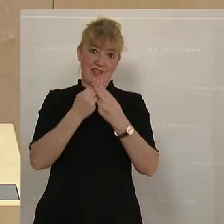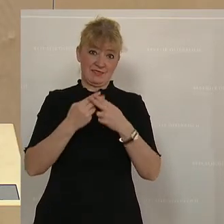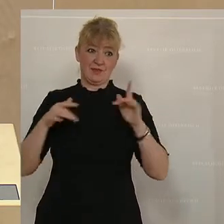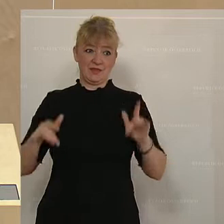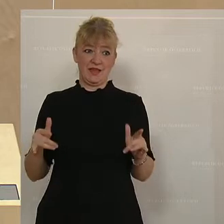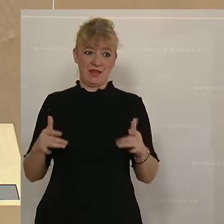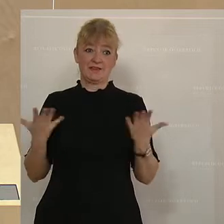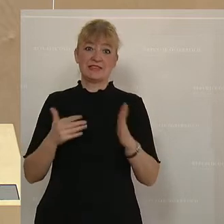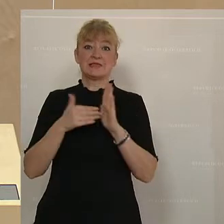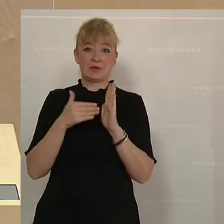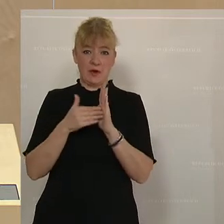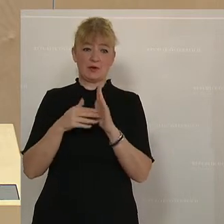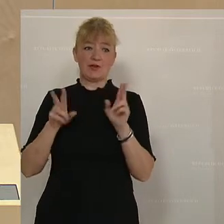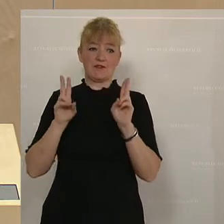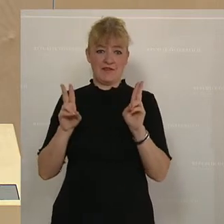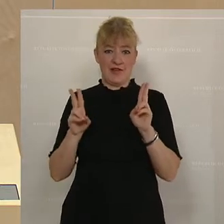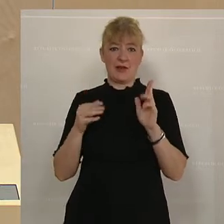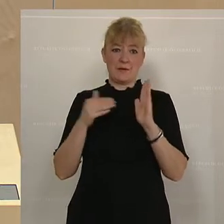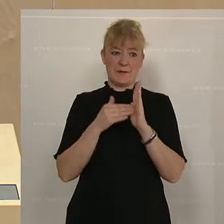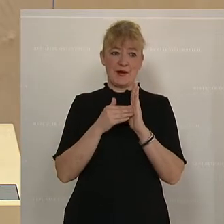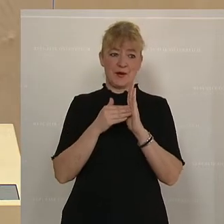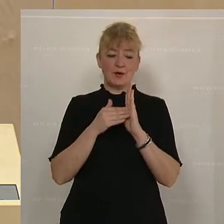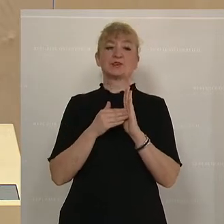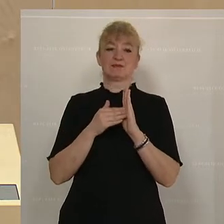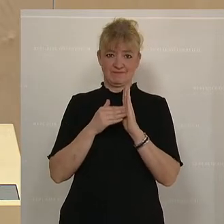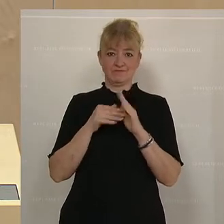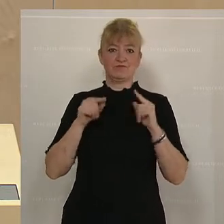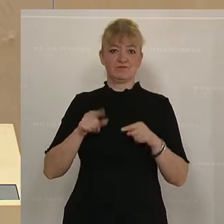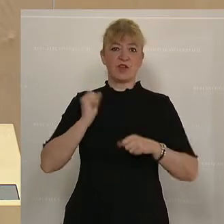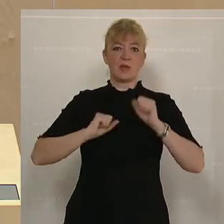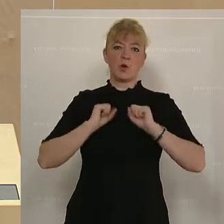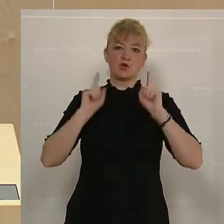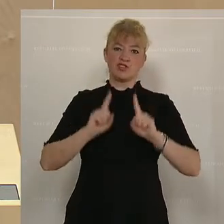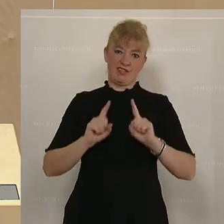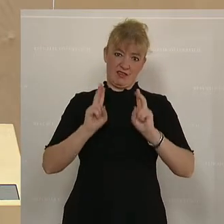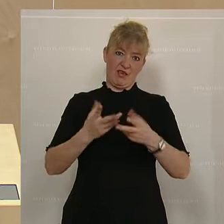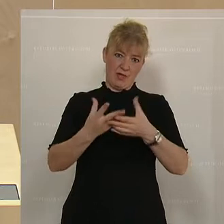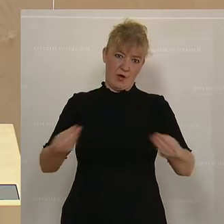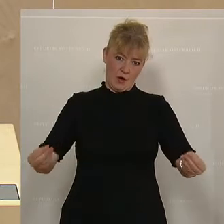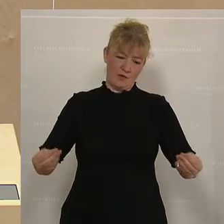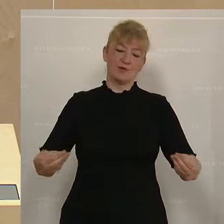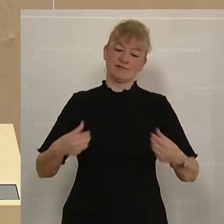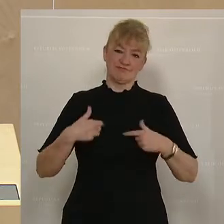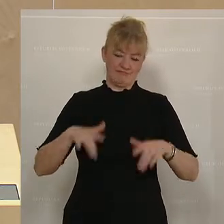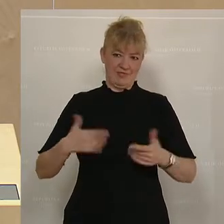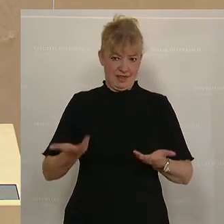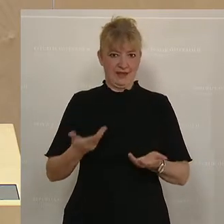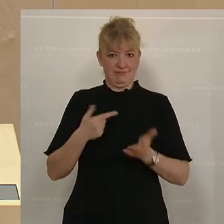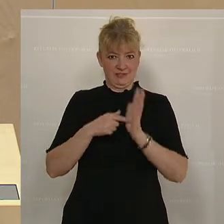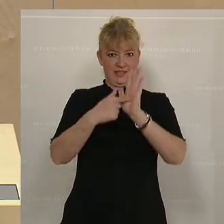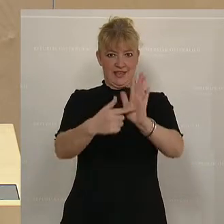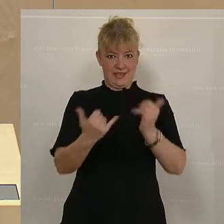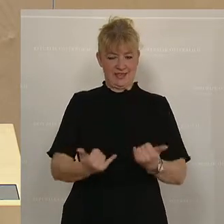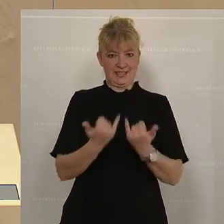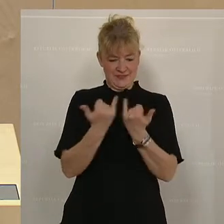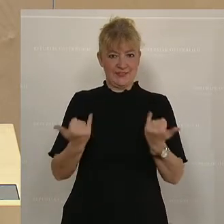es hier braucht. Nämlich tatsächlich eine, die in der Lage ist, diesen Notstand aufzulösen. Und ich glaube, die legen wir hier vor. Nämlich so,